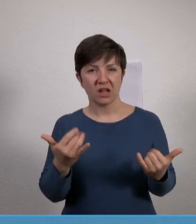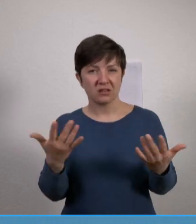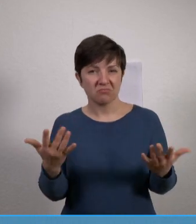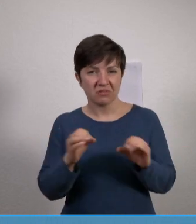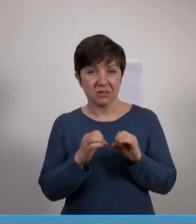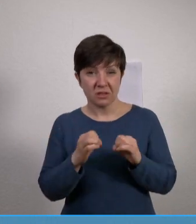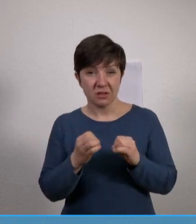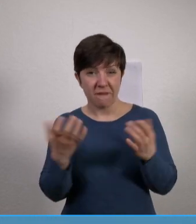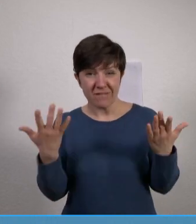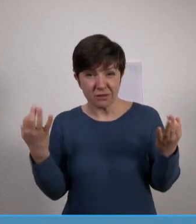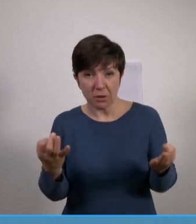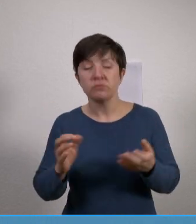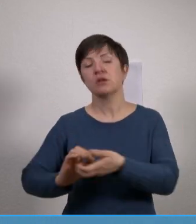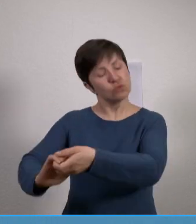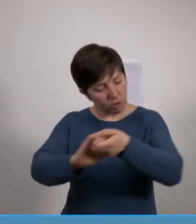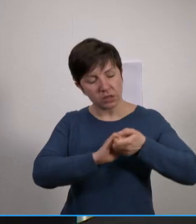Solidarität.